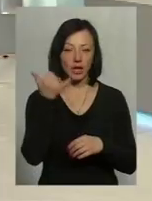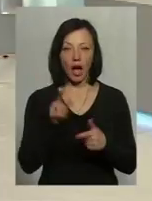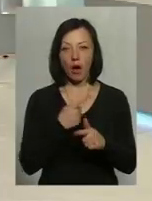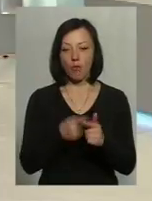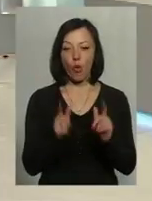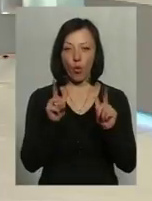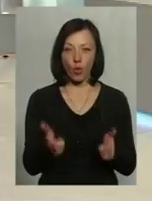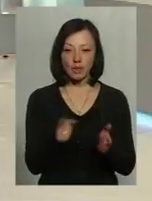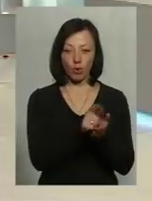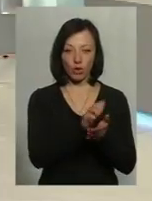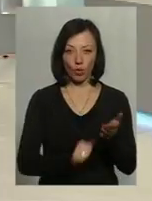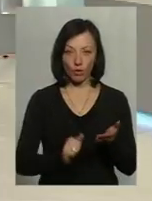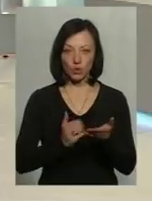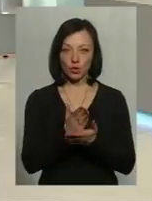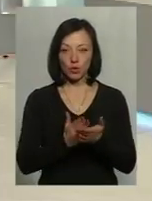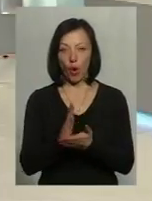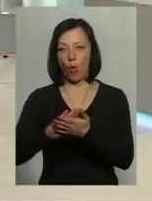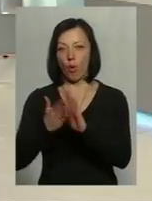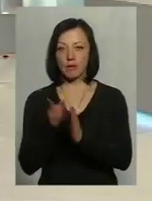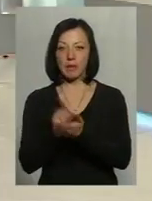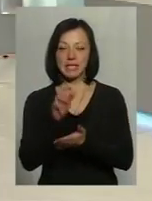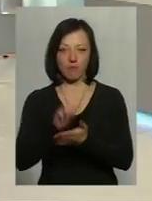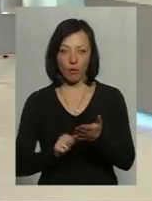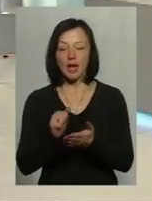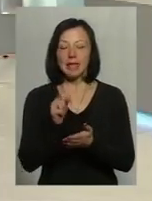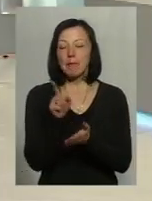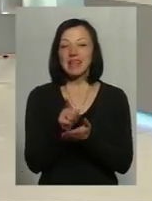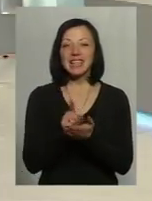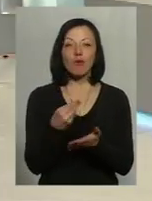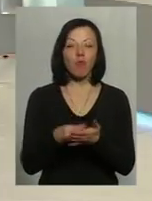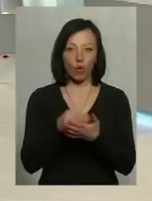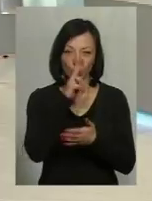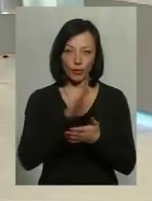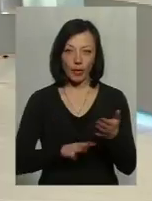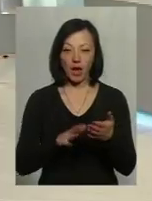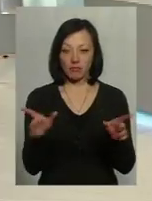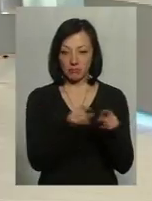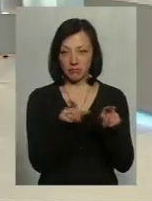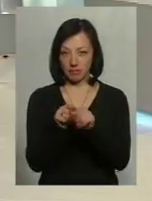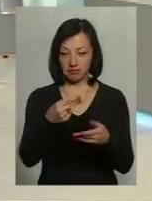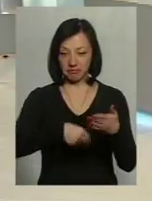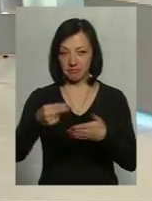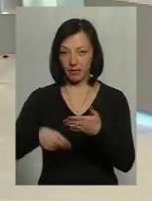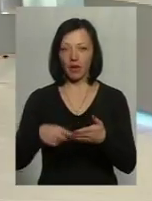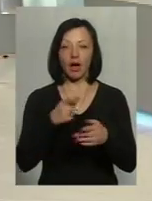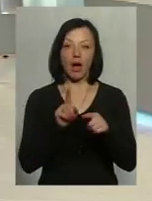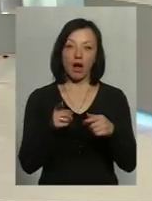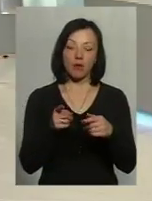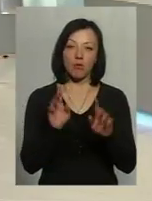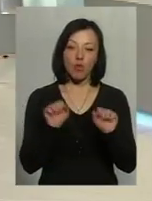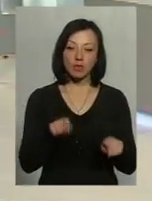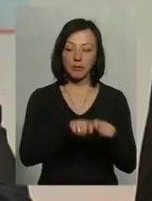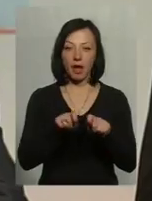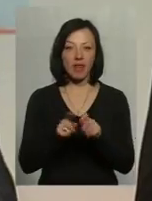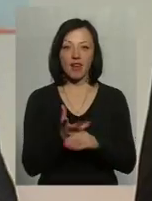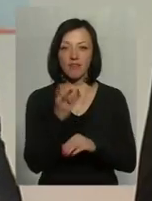з фіскальною службою в нас є угода із пенсійним фондом. Угода є, де ми проводимо якраз той моніторинг, який дозволяє відслідкувати або невиплату в